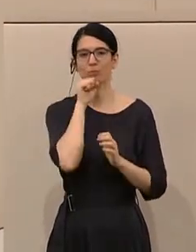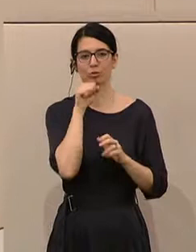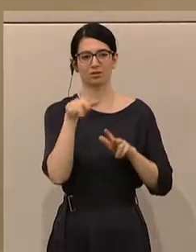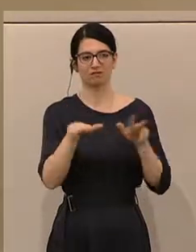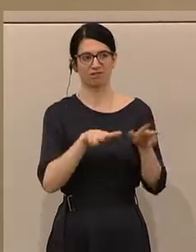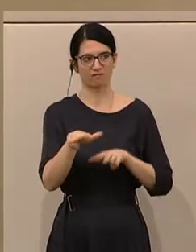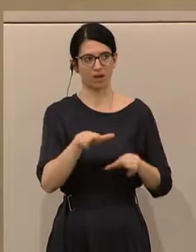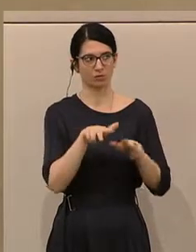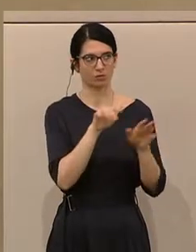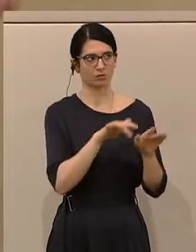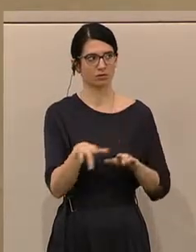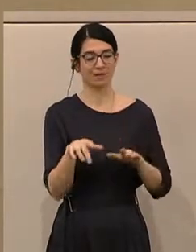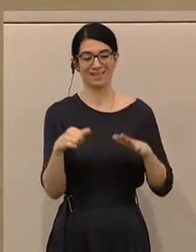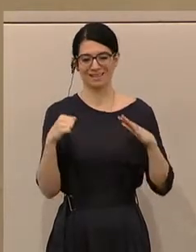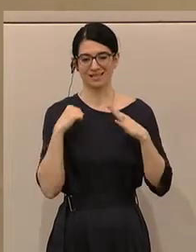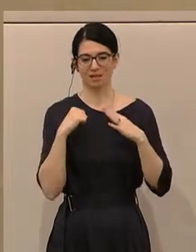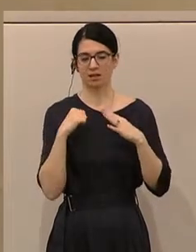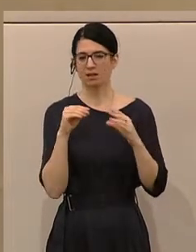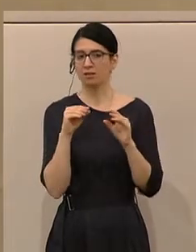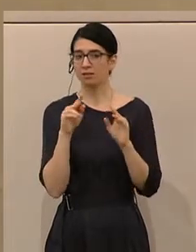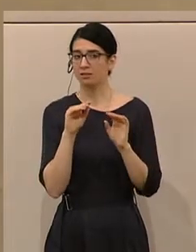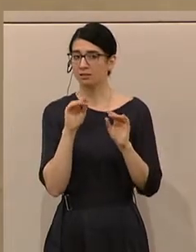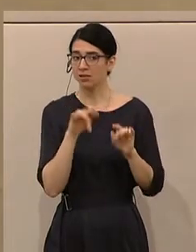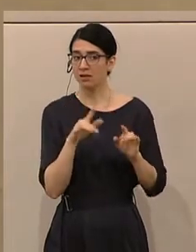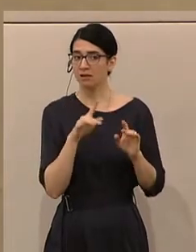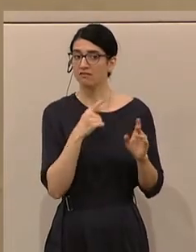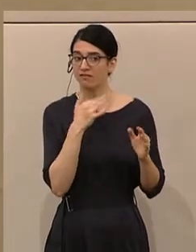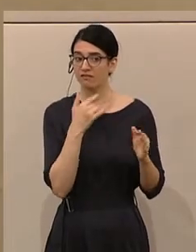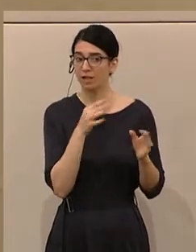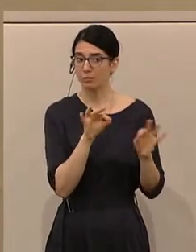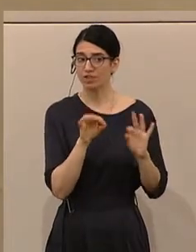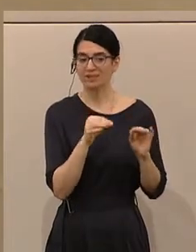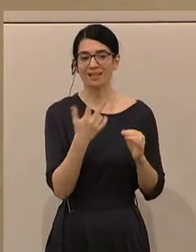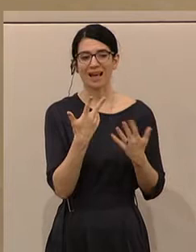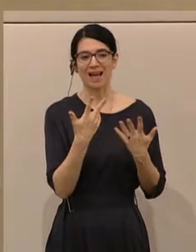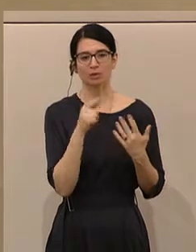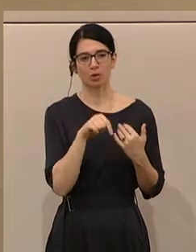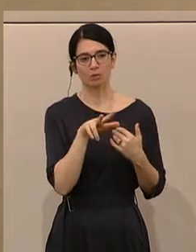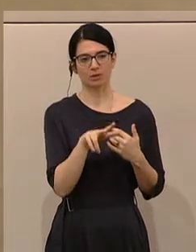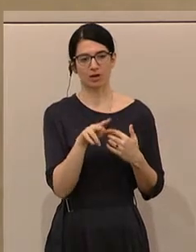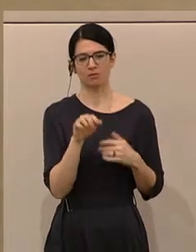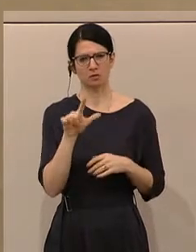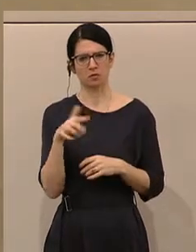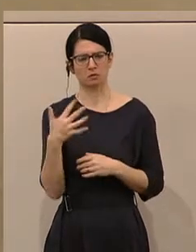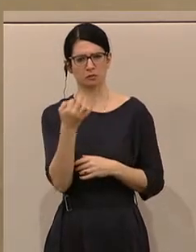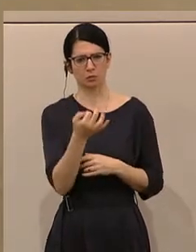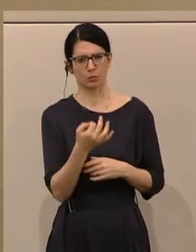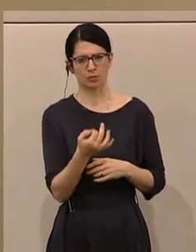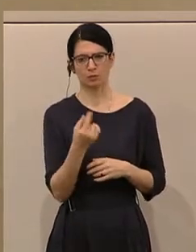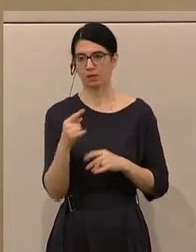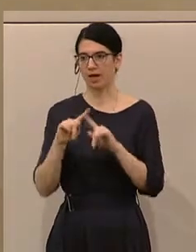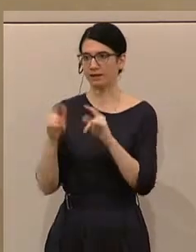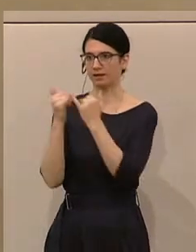vorgesehen. Besetzt haben wir 8,3. Das sind ungefähr 52 Prozent. Und dann kann ich nicht in anderen